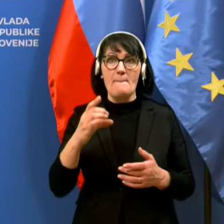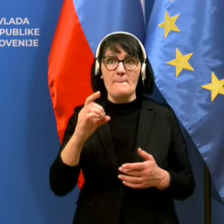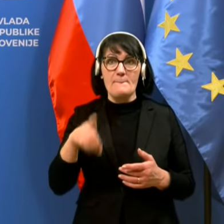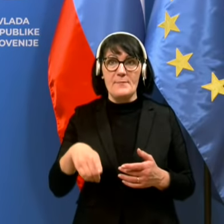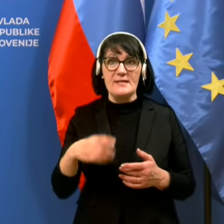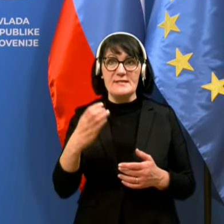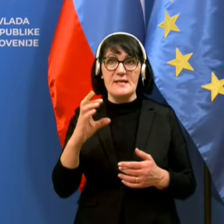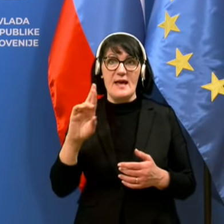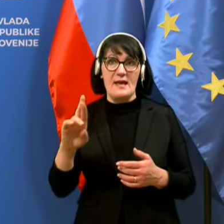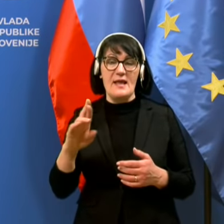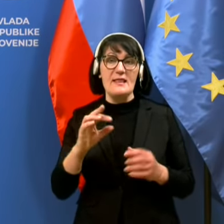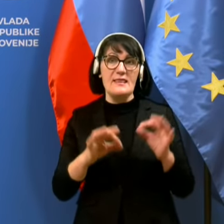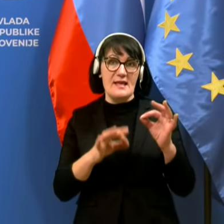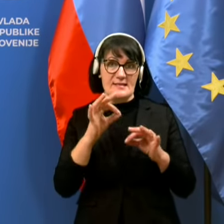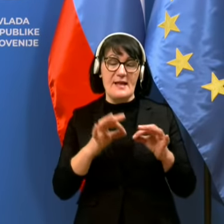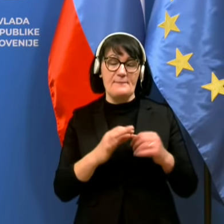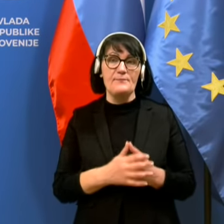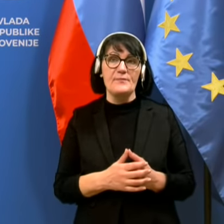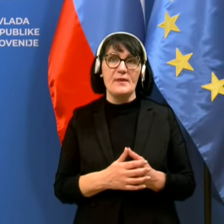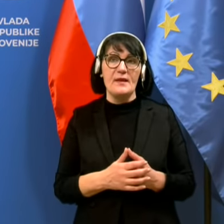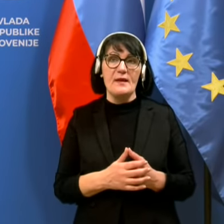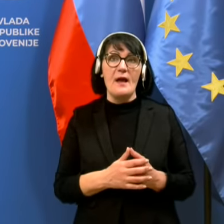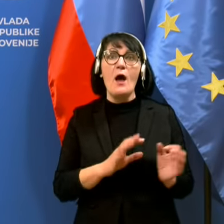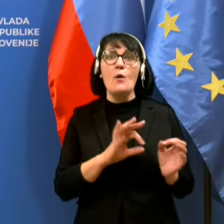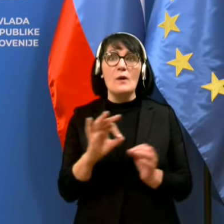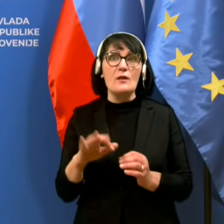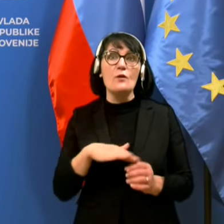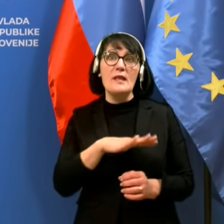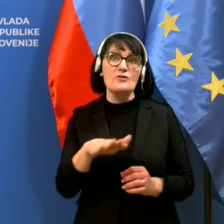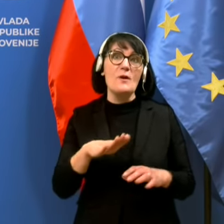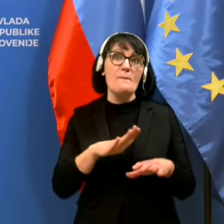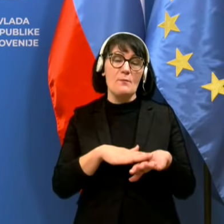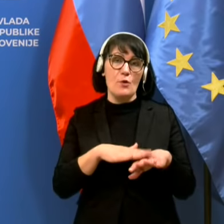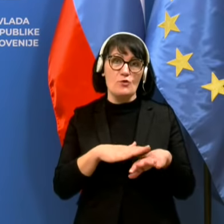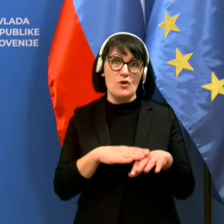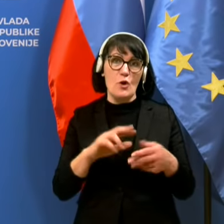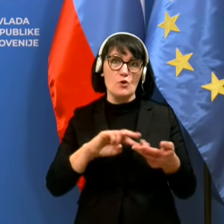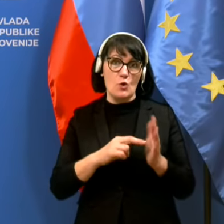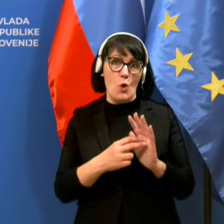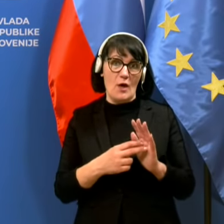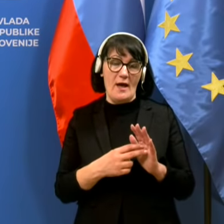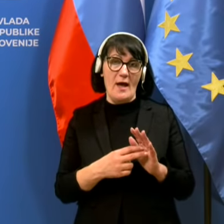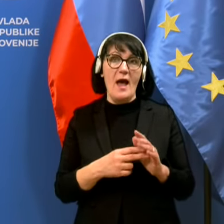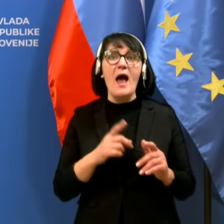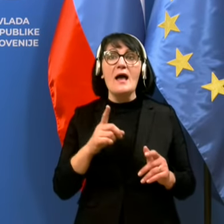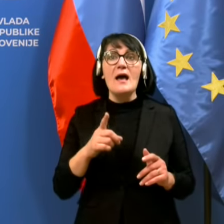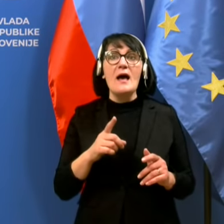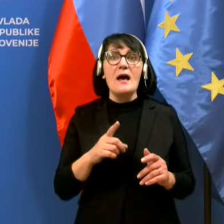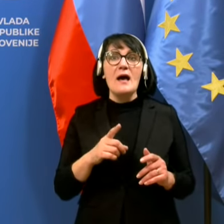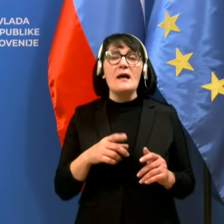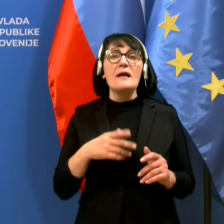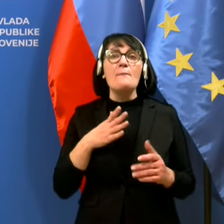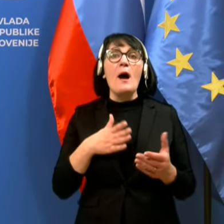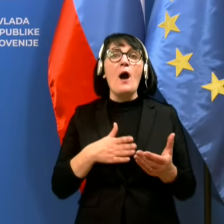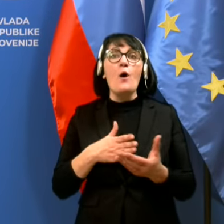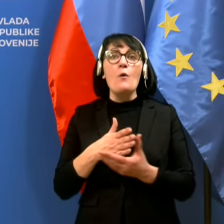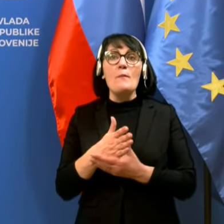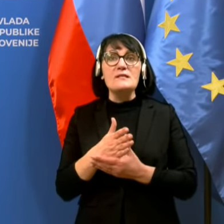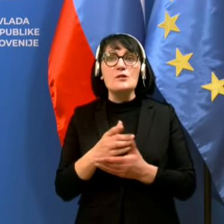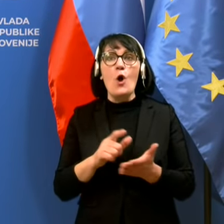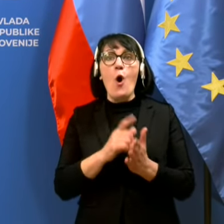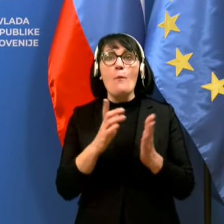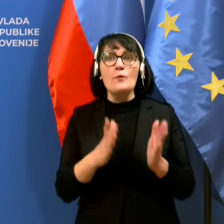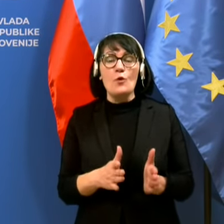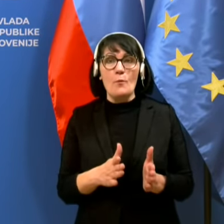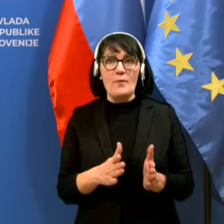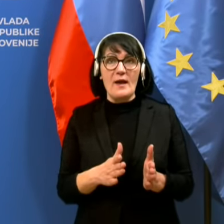-teste. vredu. Naše priporočile pistroke naprej. Kaj pa v besno obdobje? Mi smo pripravljeni,